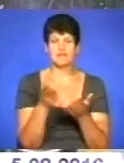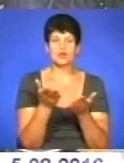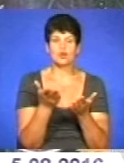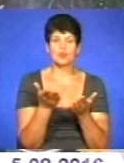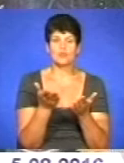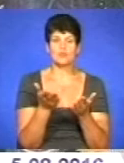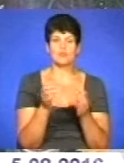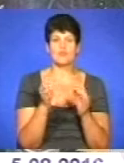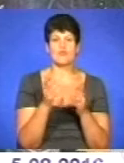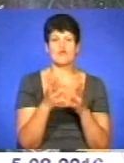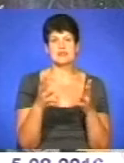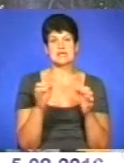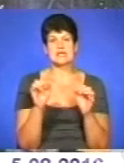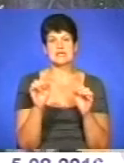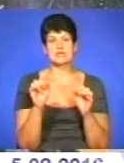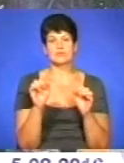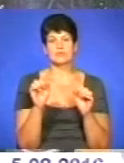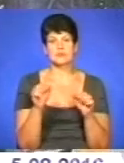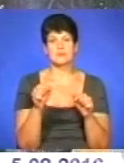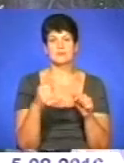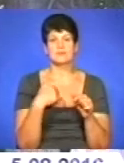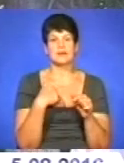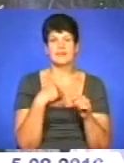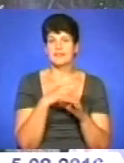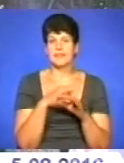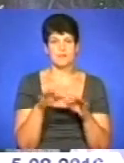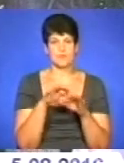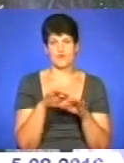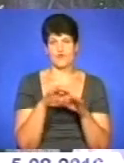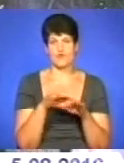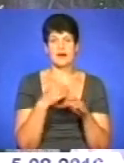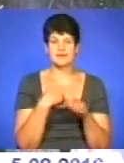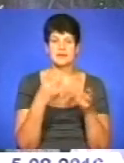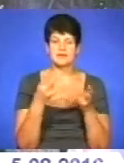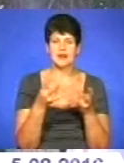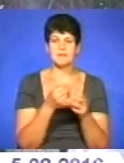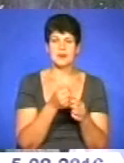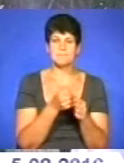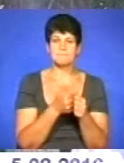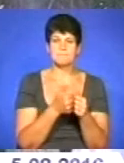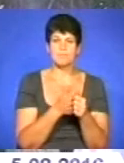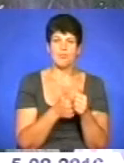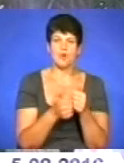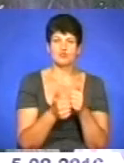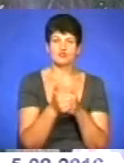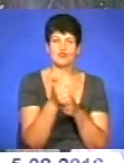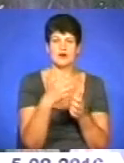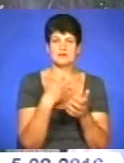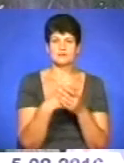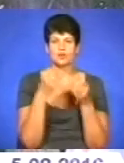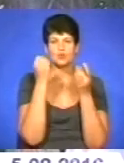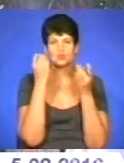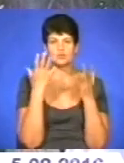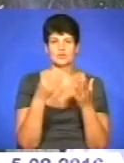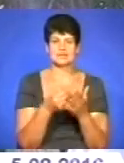по великій мірі наша держава не проводить, а нам треба просувати свої культурні і історичні цінності